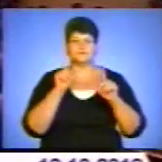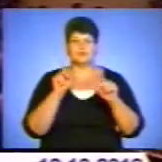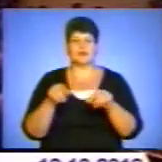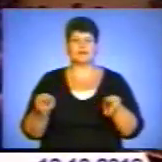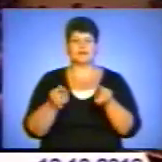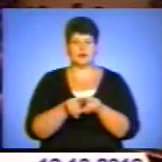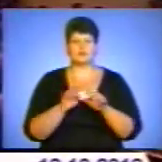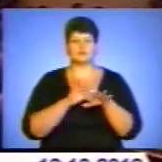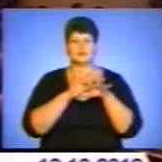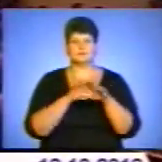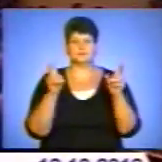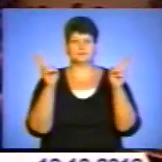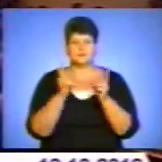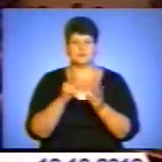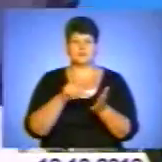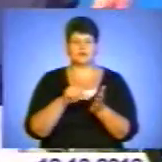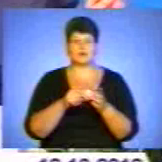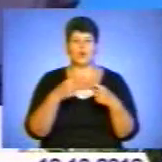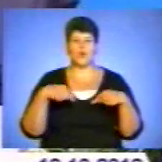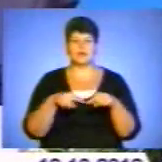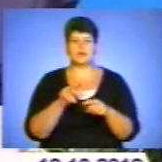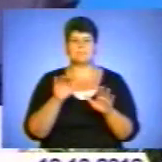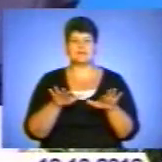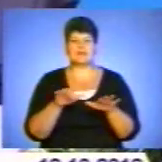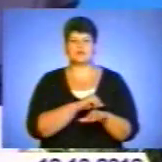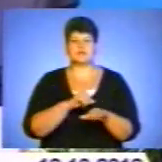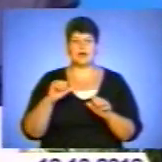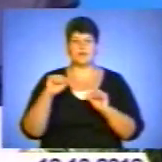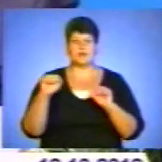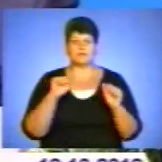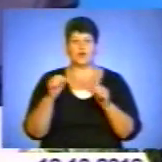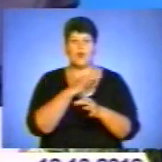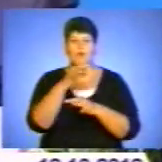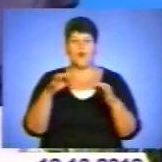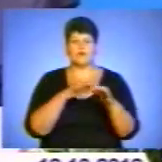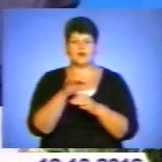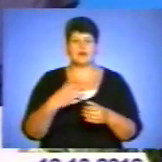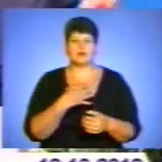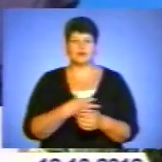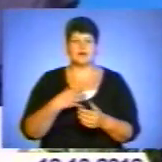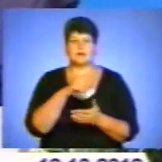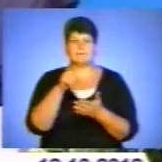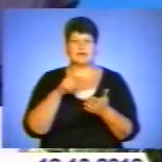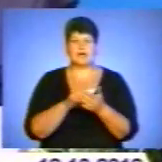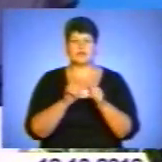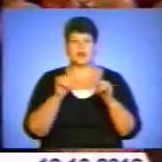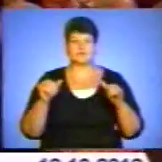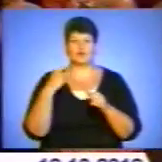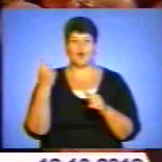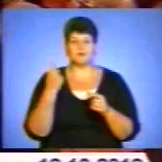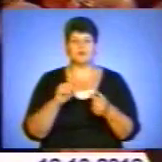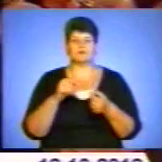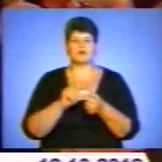провів зустріч з представниками органів місцевого самоврядування, під час якої обговорено найактуальніші питання розвитку області, зокрема